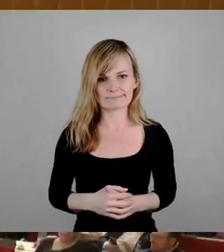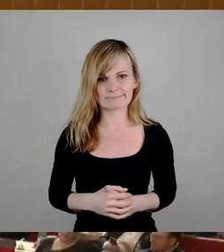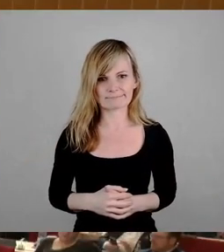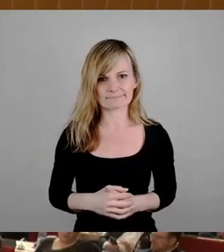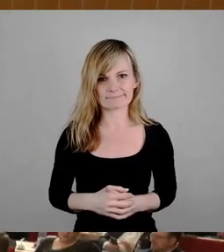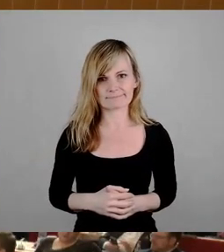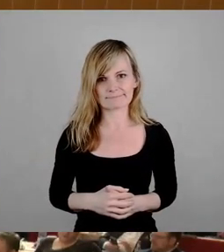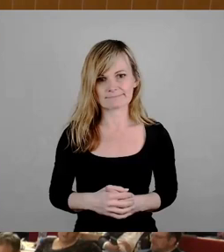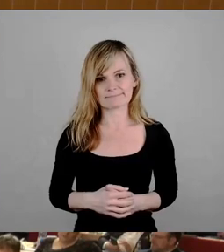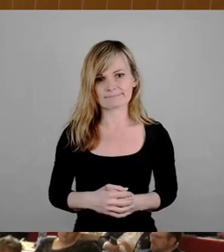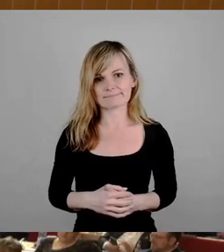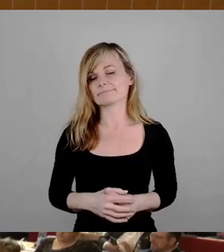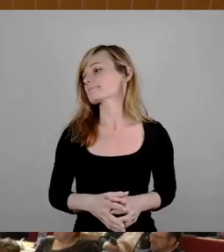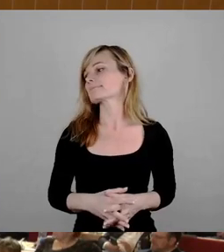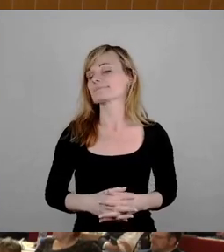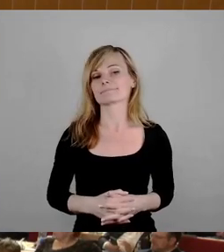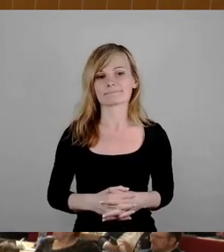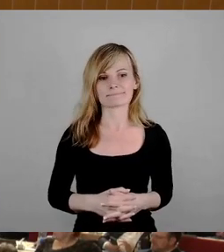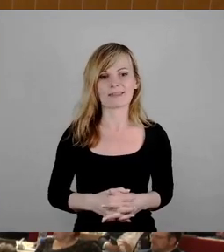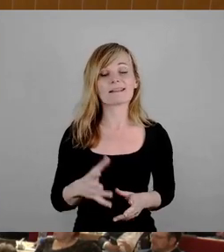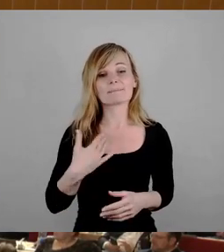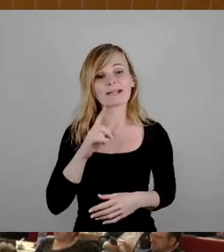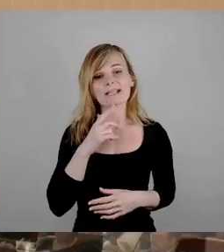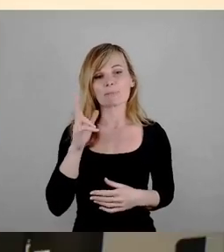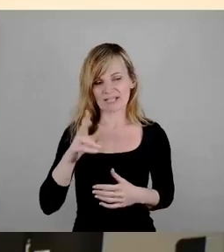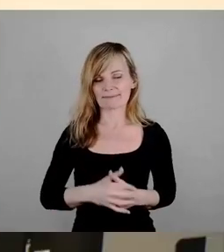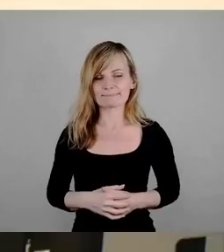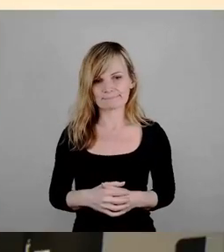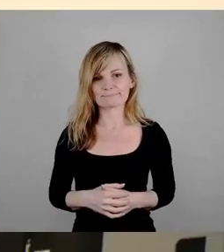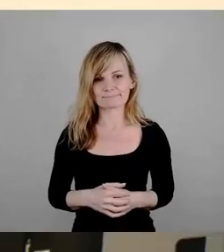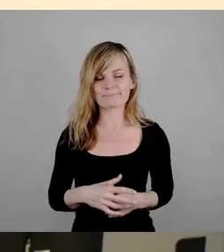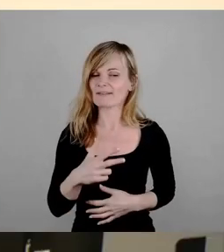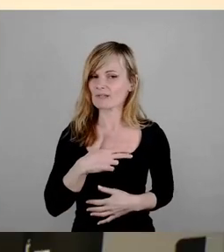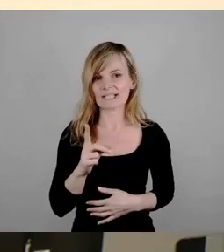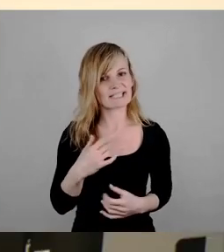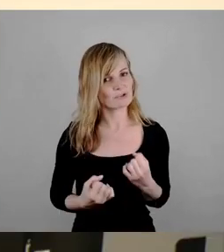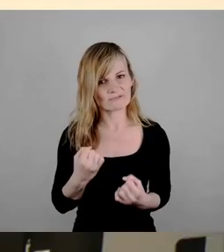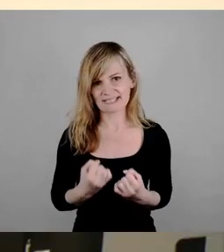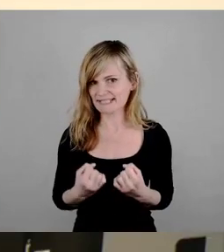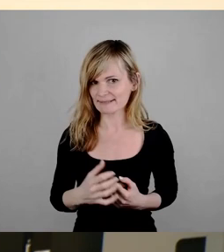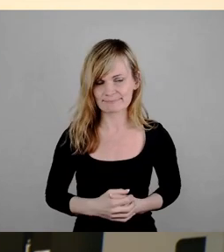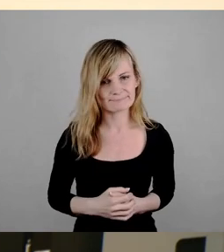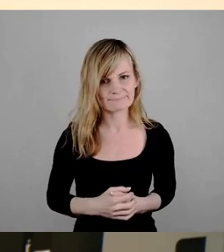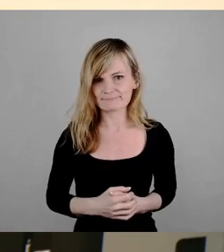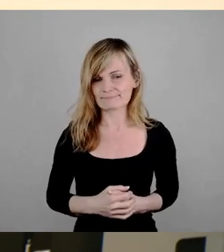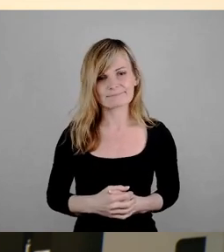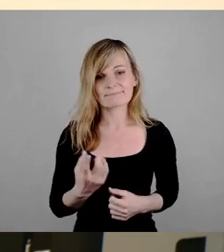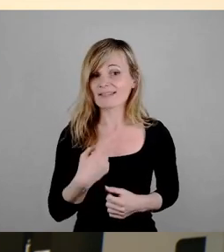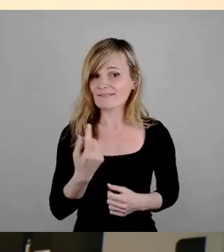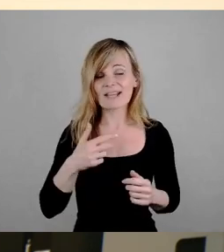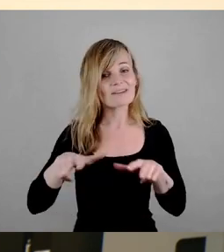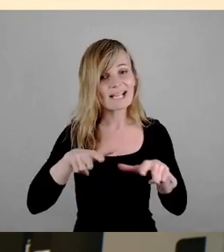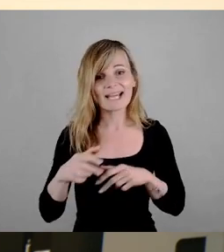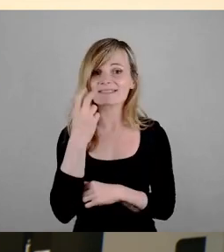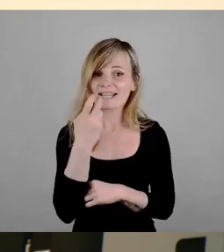Meine Damen und Herren, es ist wirklich nicht schwierig. Wir haben einen Verkehrsversuch,